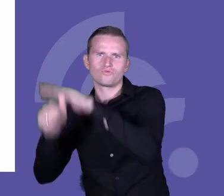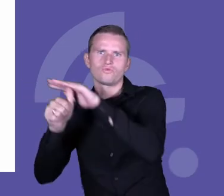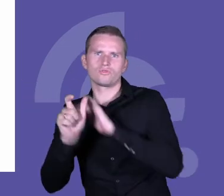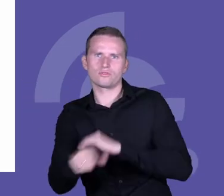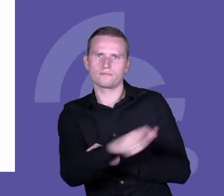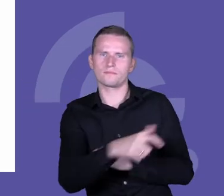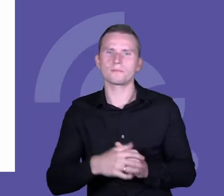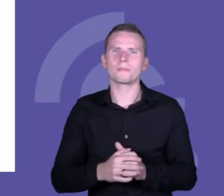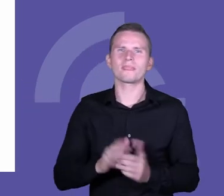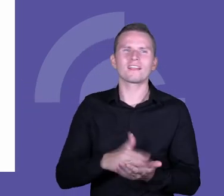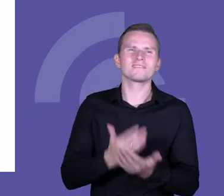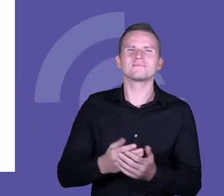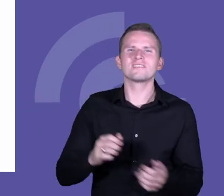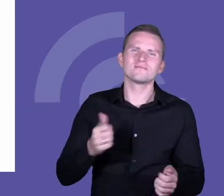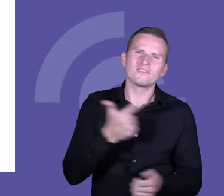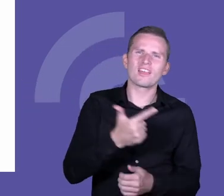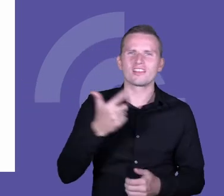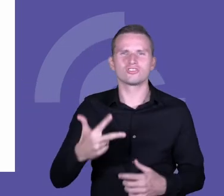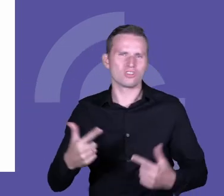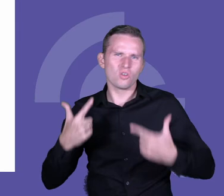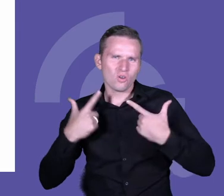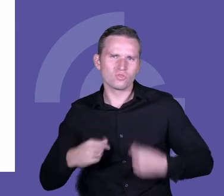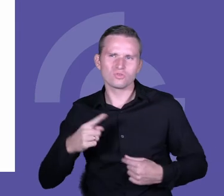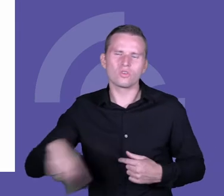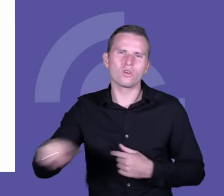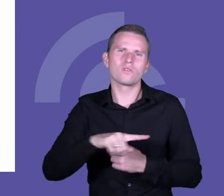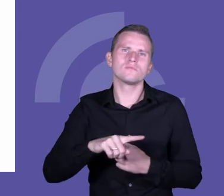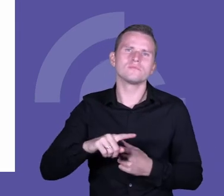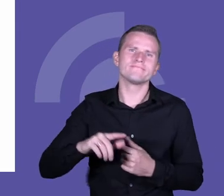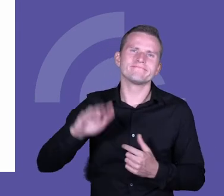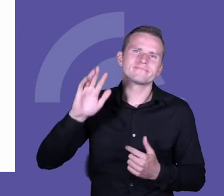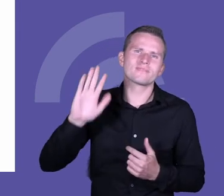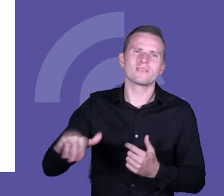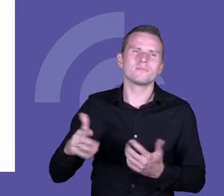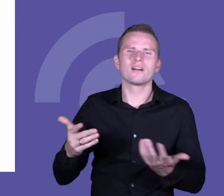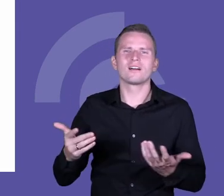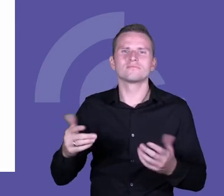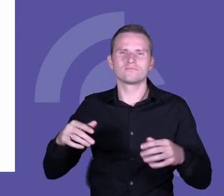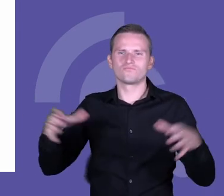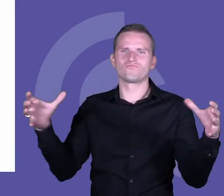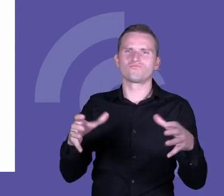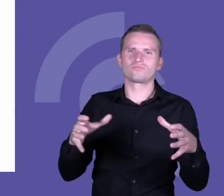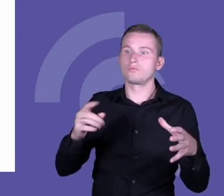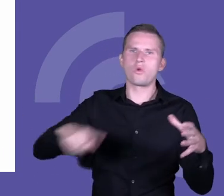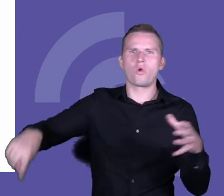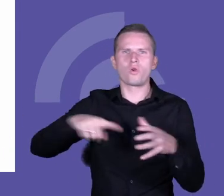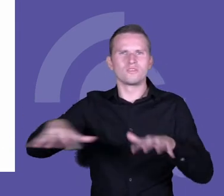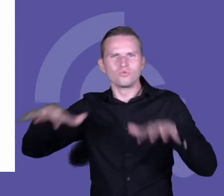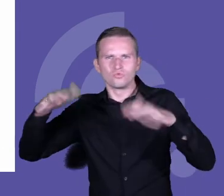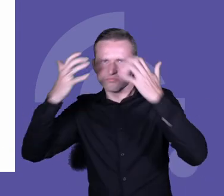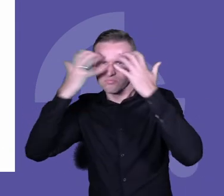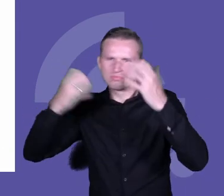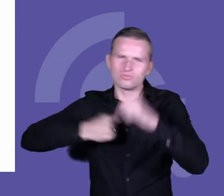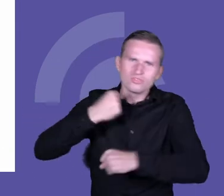Stasie Bozowskie, dwie, trzy osoby na grono, które doświadczają dużego ostracyzmu swojego grona, bo robią dużo rzeczy, bo